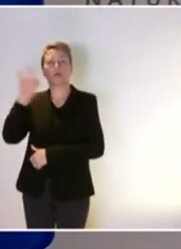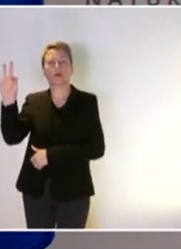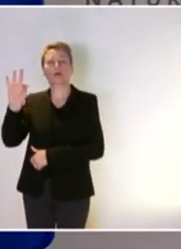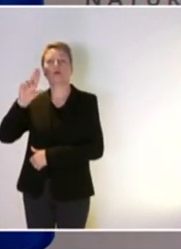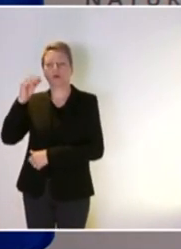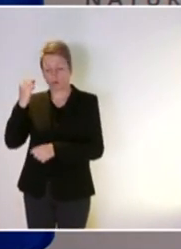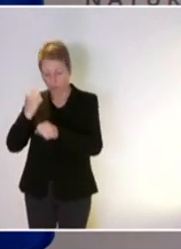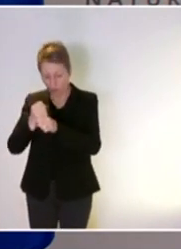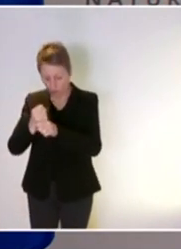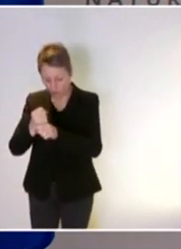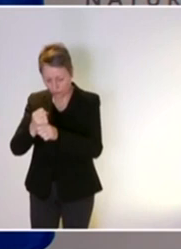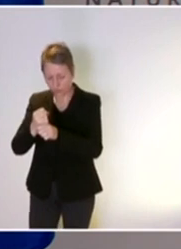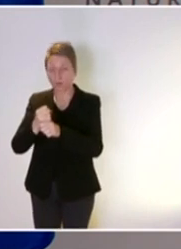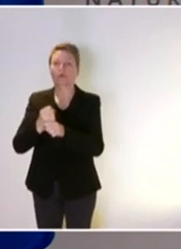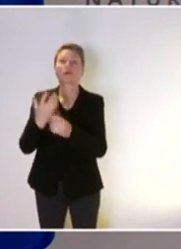existent.